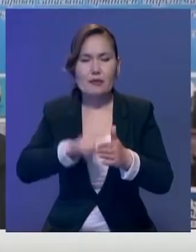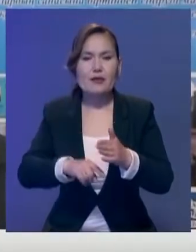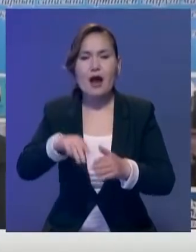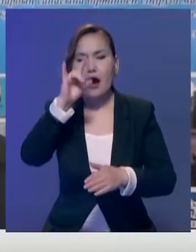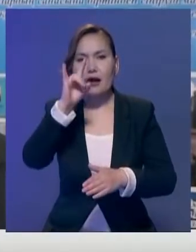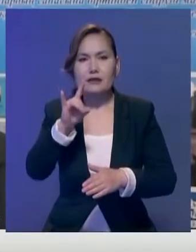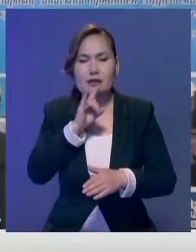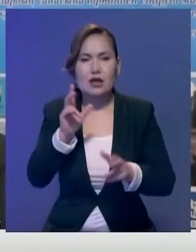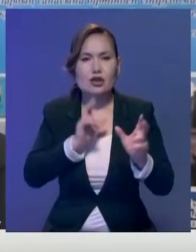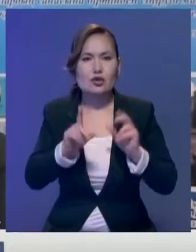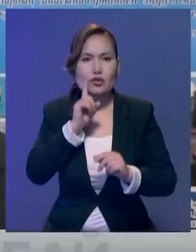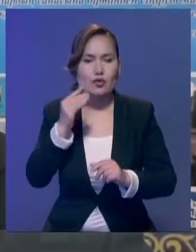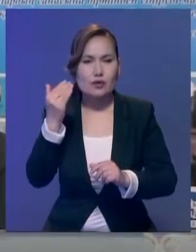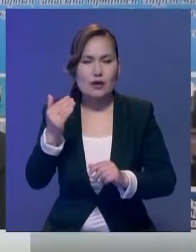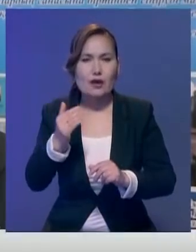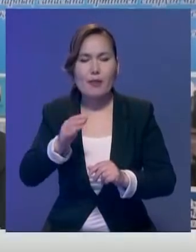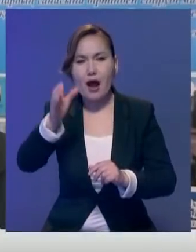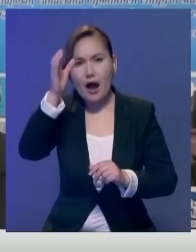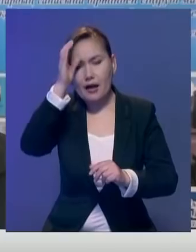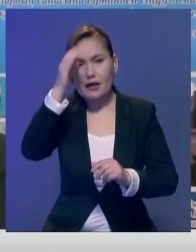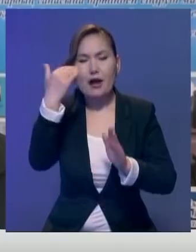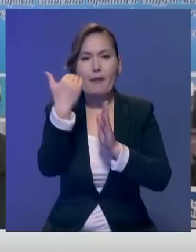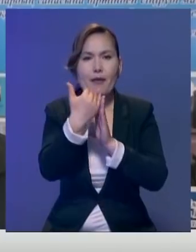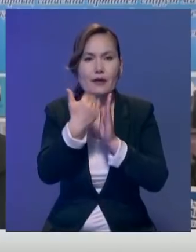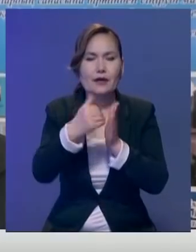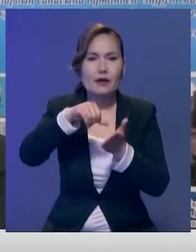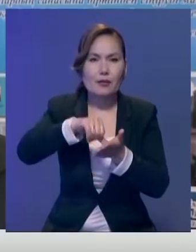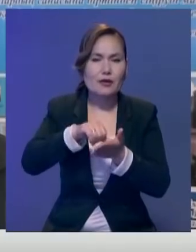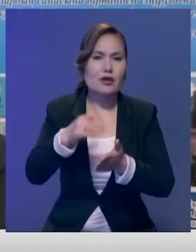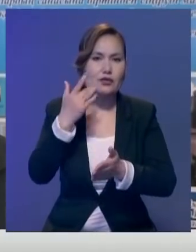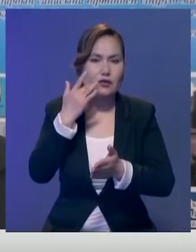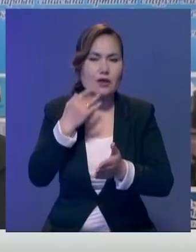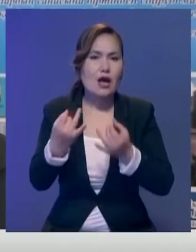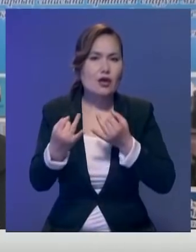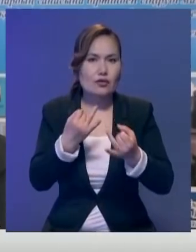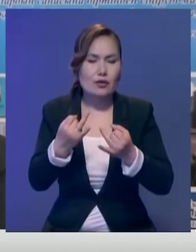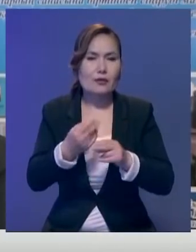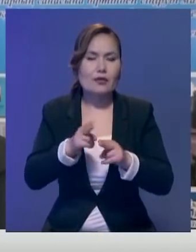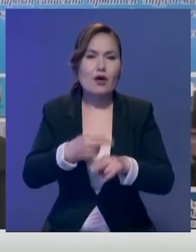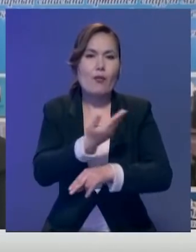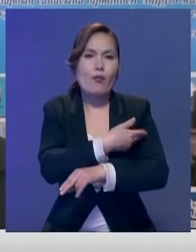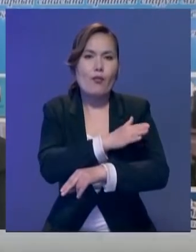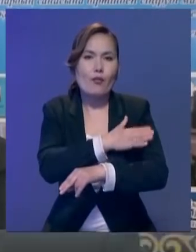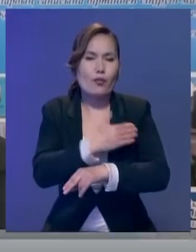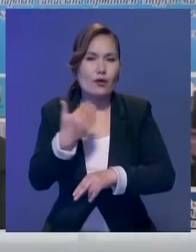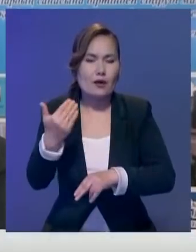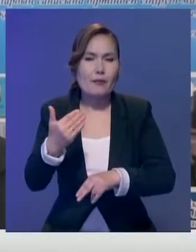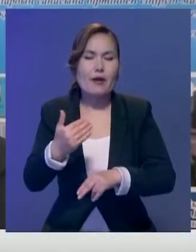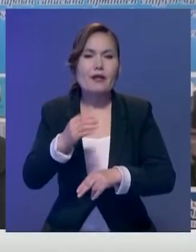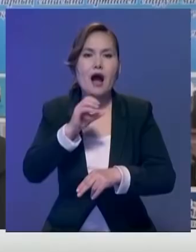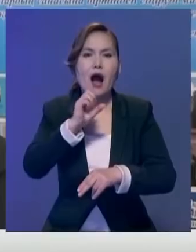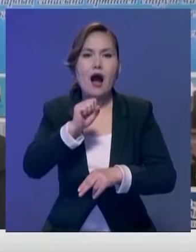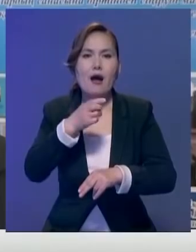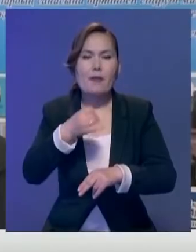студенттер өзіра академиялық ұтқырлық бағдарылымасы бойынша алмасы отырмыз. Және де осы Полшаның пұшасын шығыларсында Абай орталығында